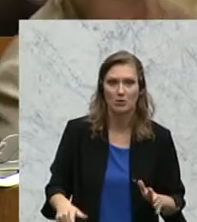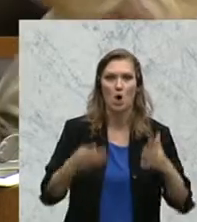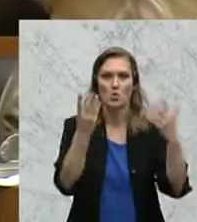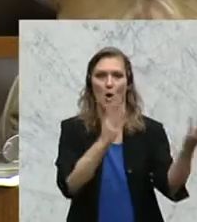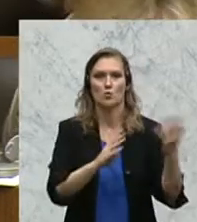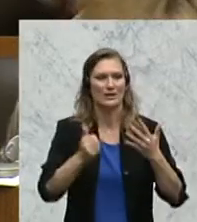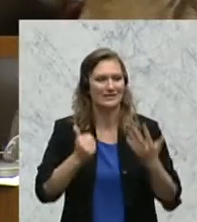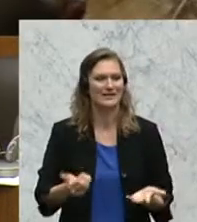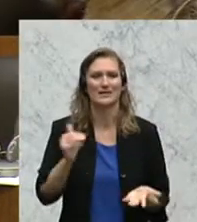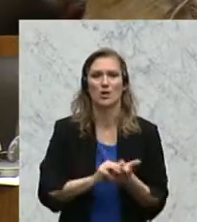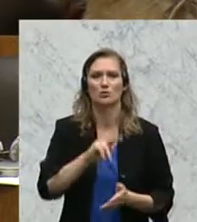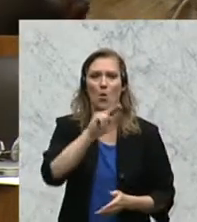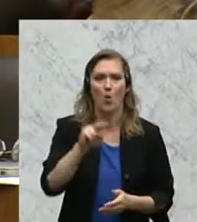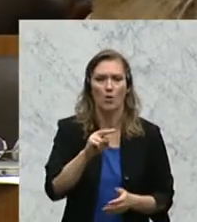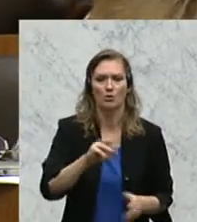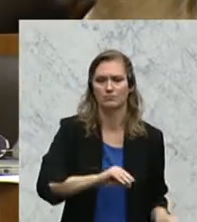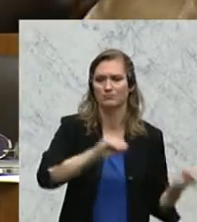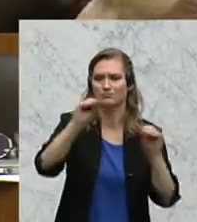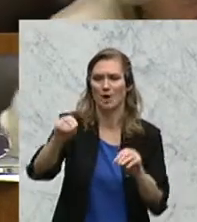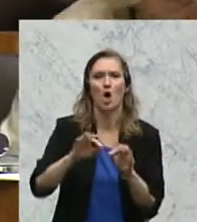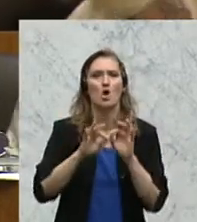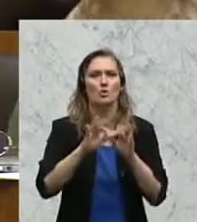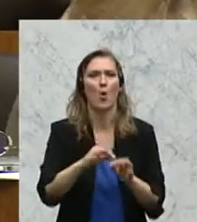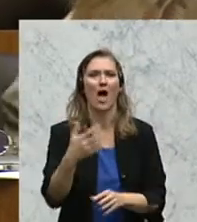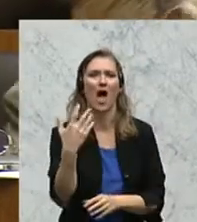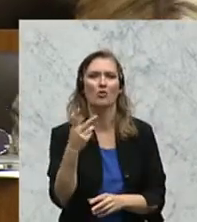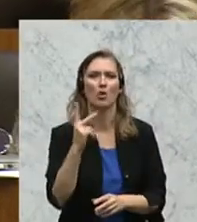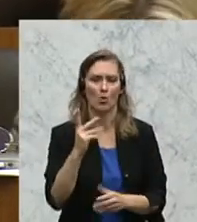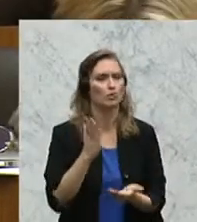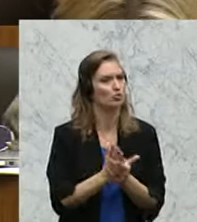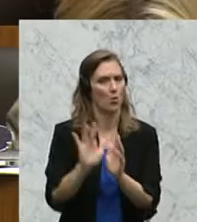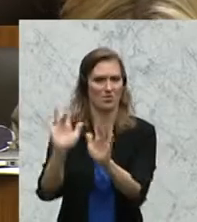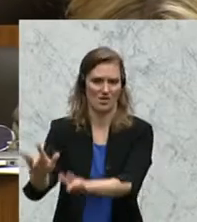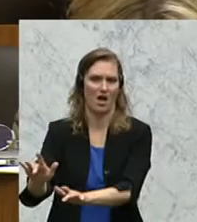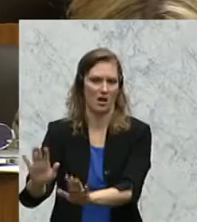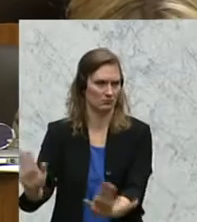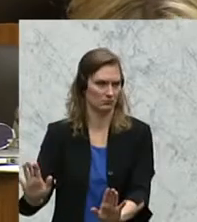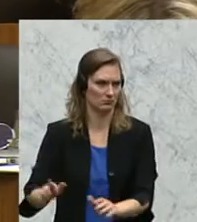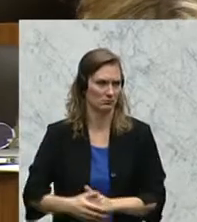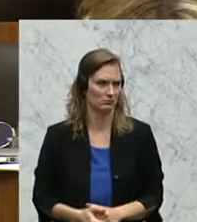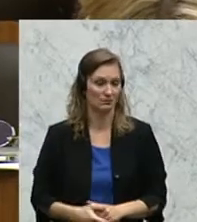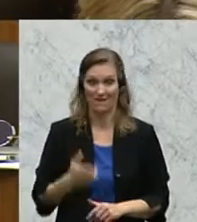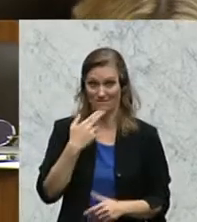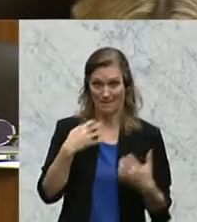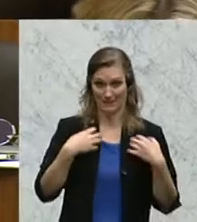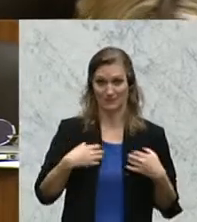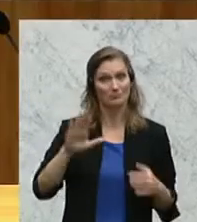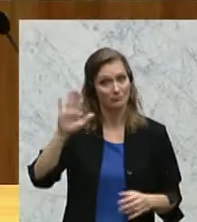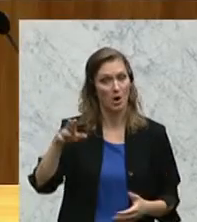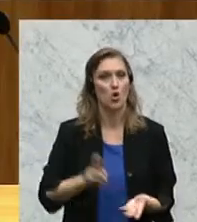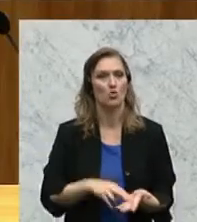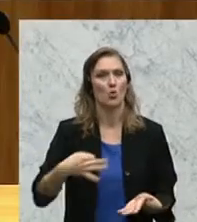.000 Euro auf ein Treuhandkonto überweisen lassen. Das im Besitz eines Notars ist,